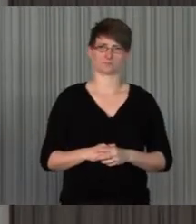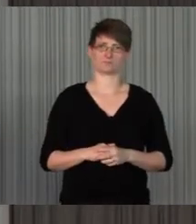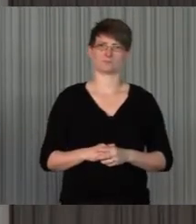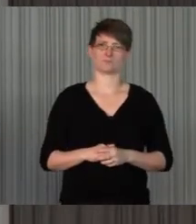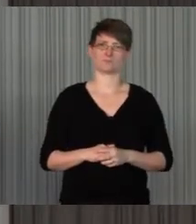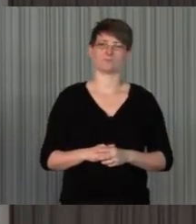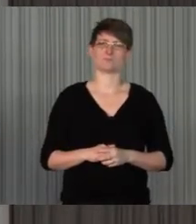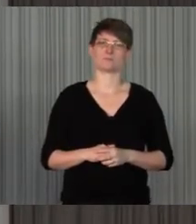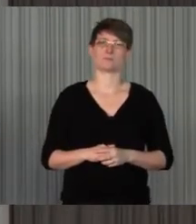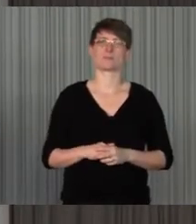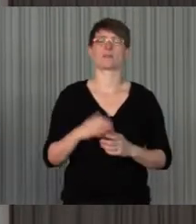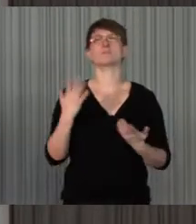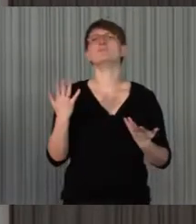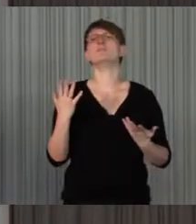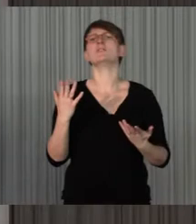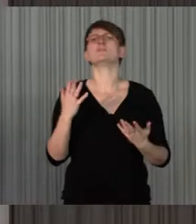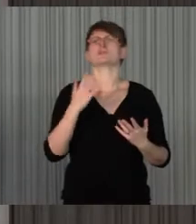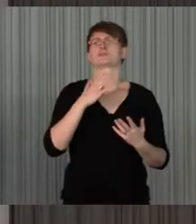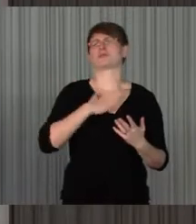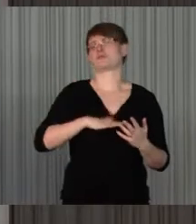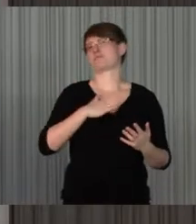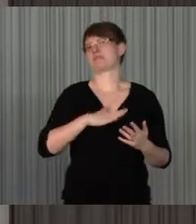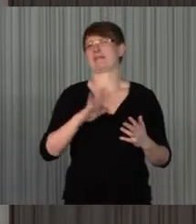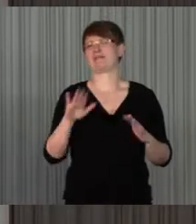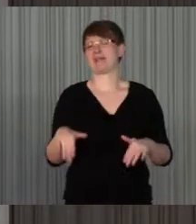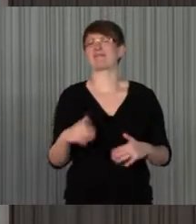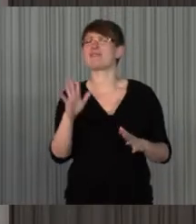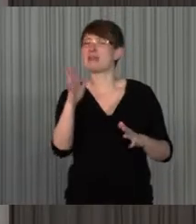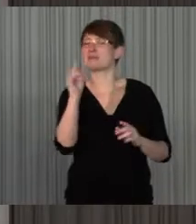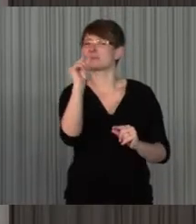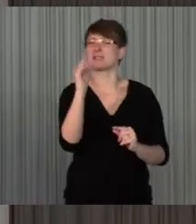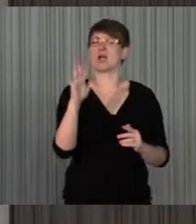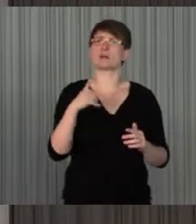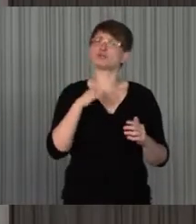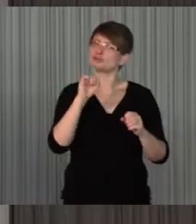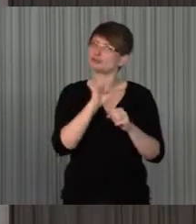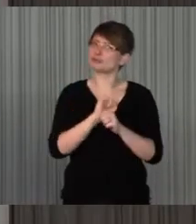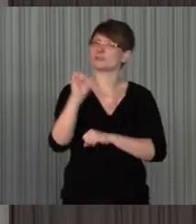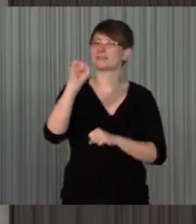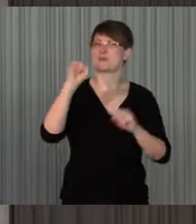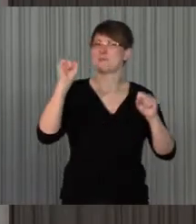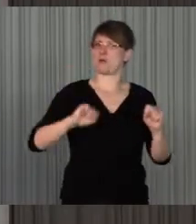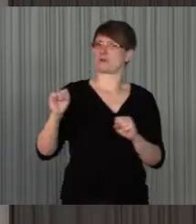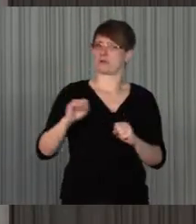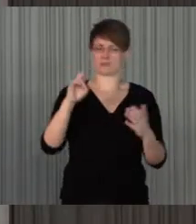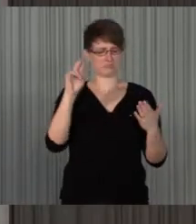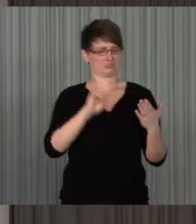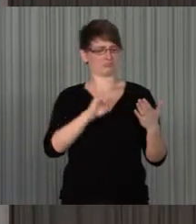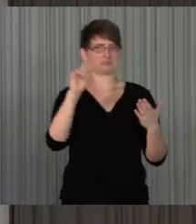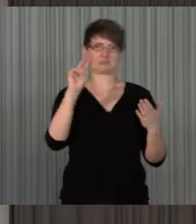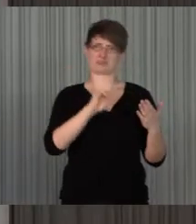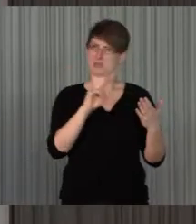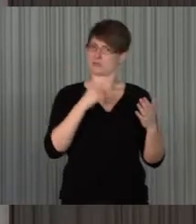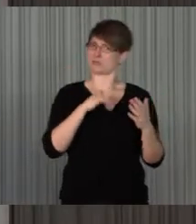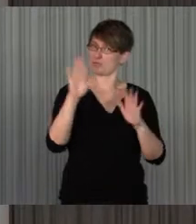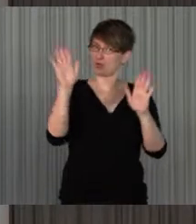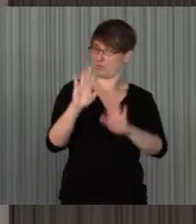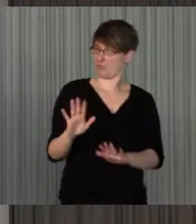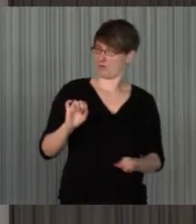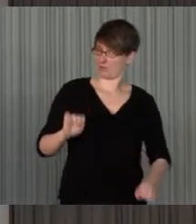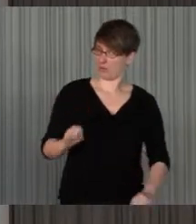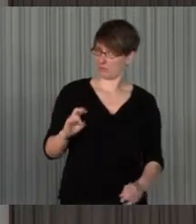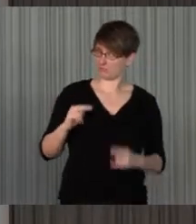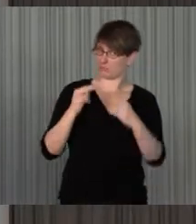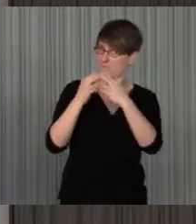lesen. Das mag vielleicht ein unbequem sein, ist aber eine große Möglichkeit, wenn man es gar nicht kann, um eben darauf zu kommen, um ein kleines